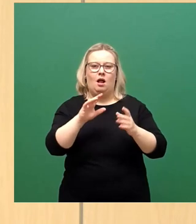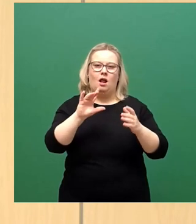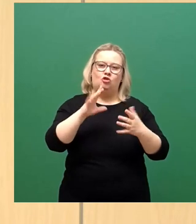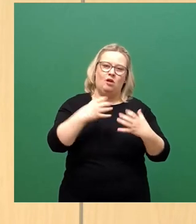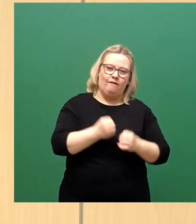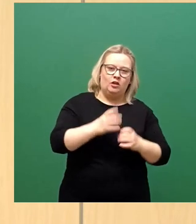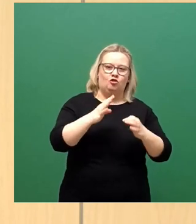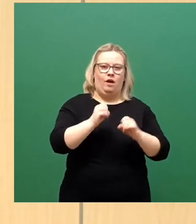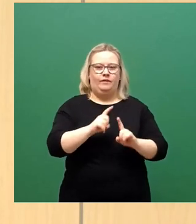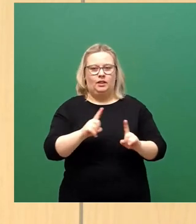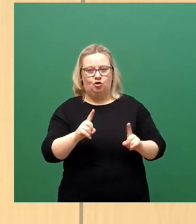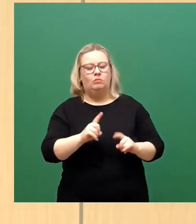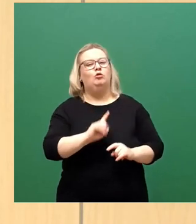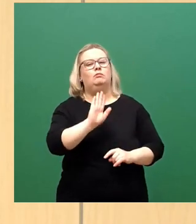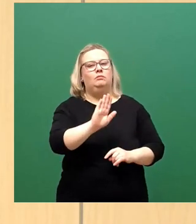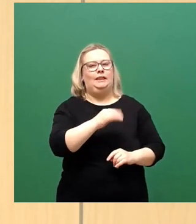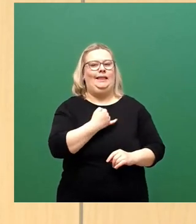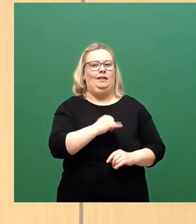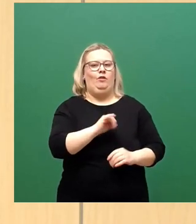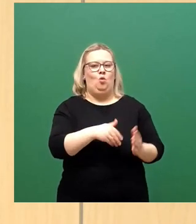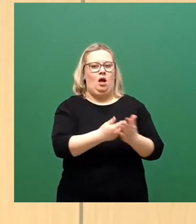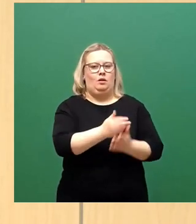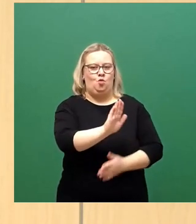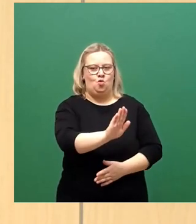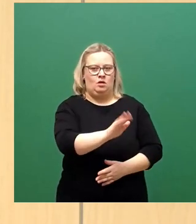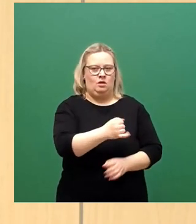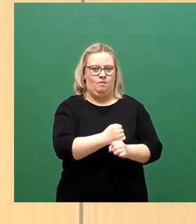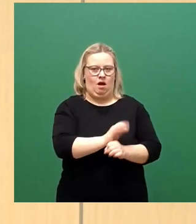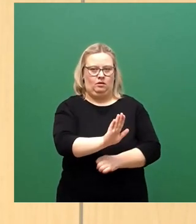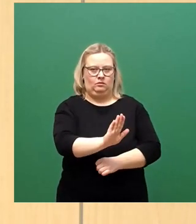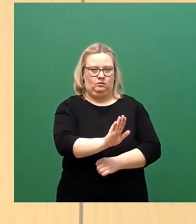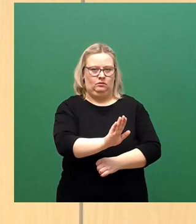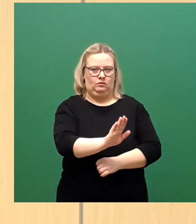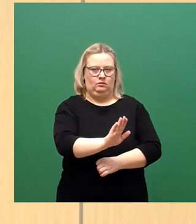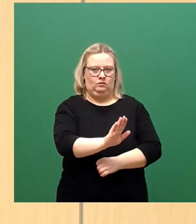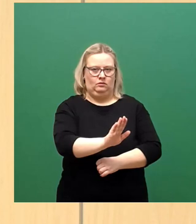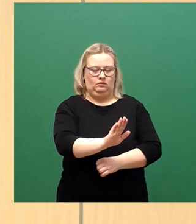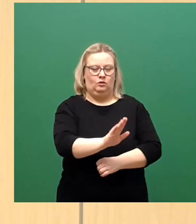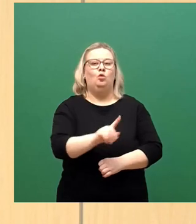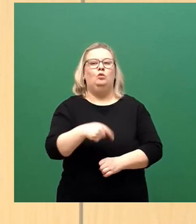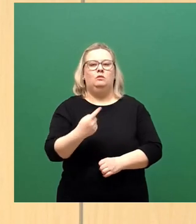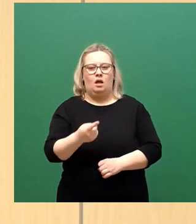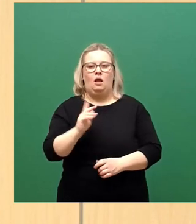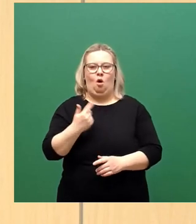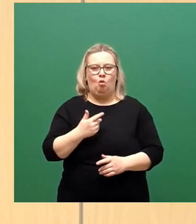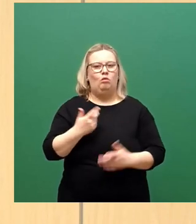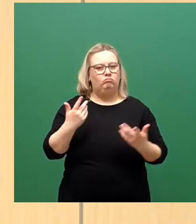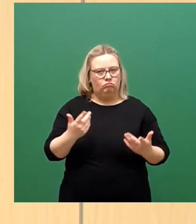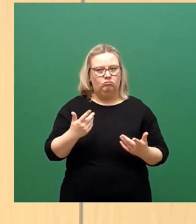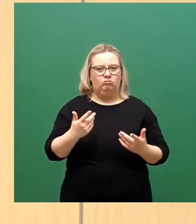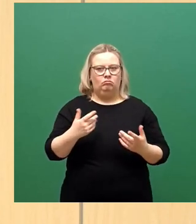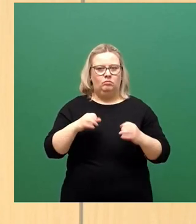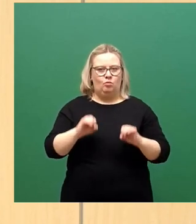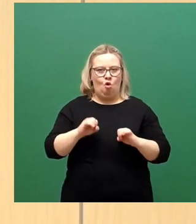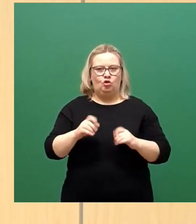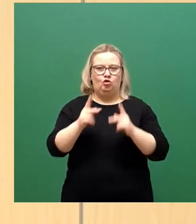Angebote an die Schülerinnen und Schüler zu richten und das eben auch adäquat zu dem, was das Schulkonzept